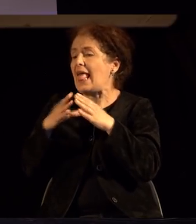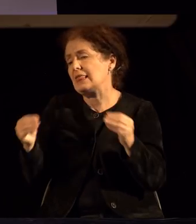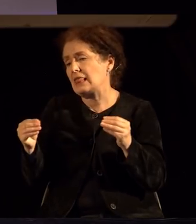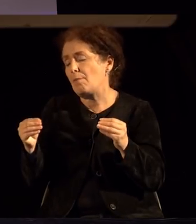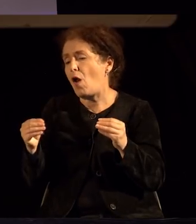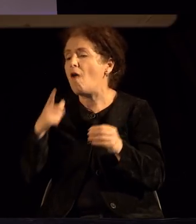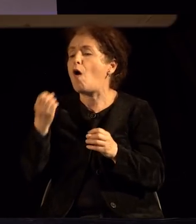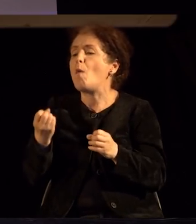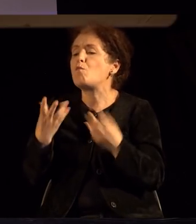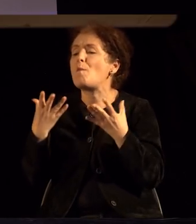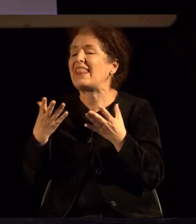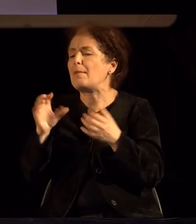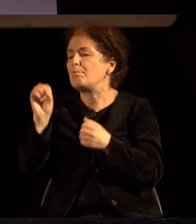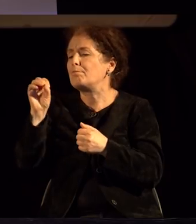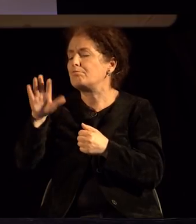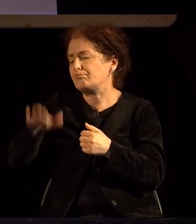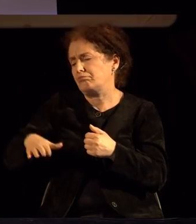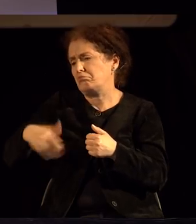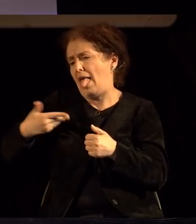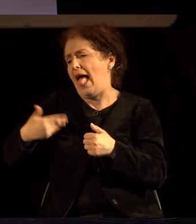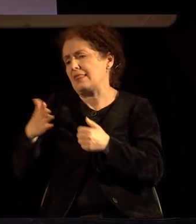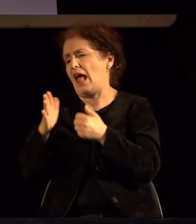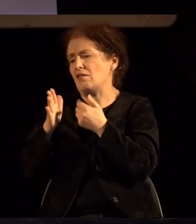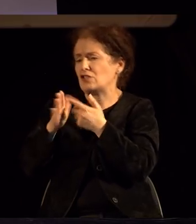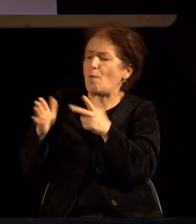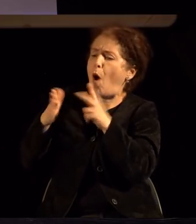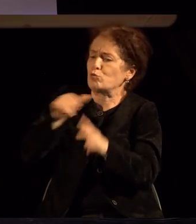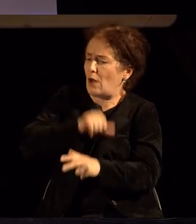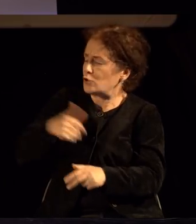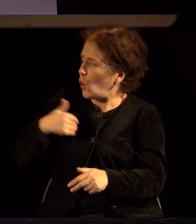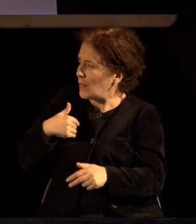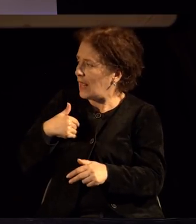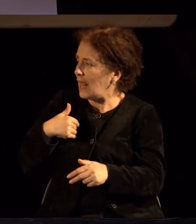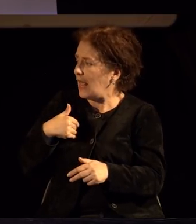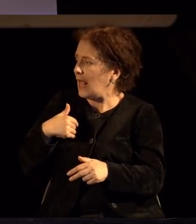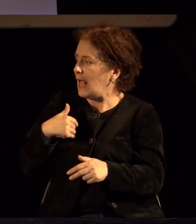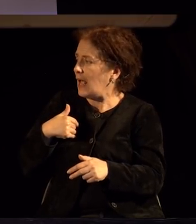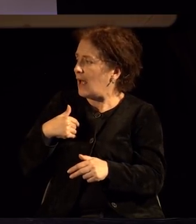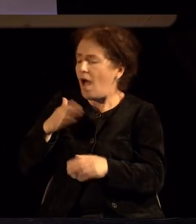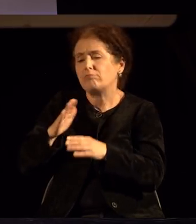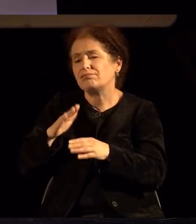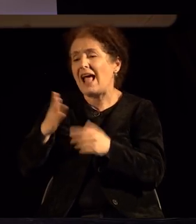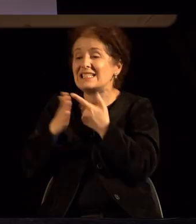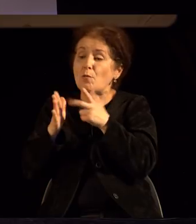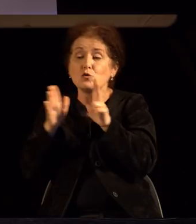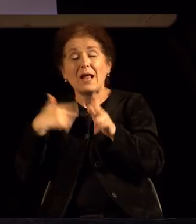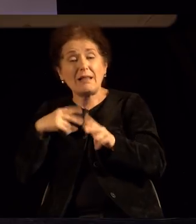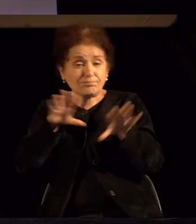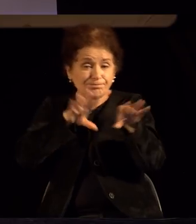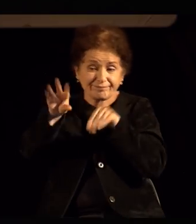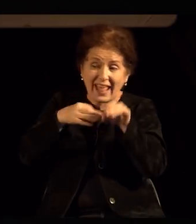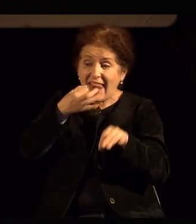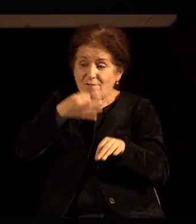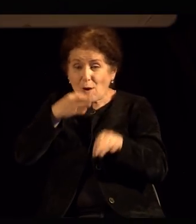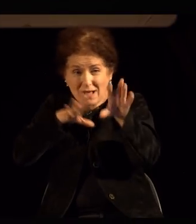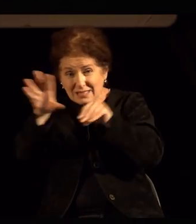пубертетот, но реално ги реализирав тие нешто во подоцнежните години.